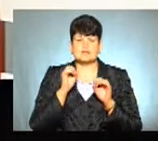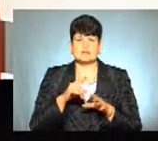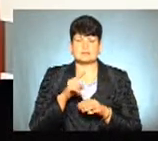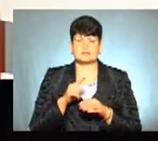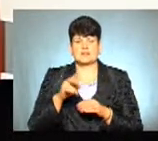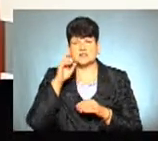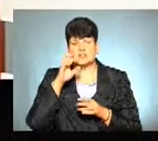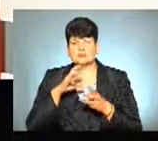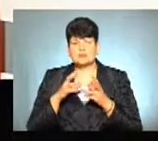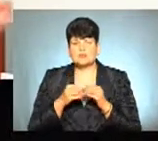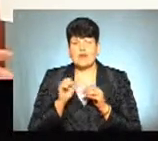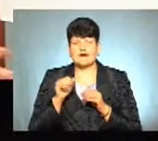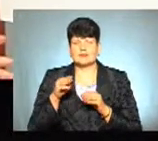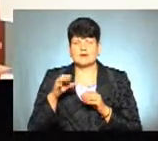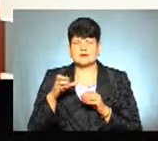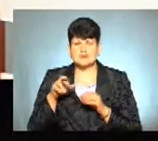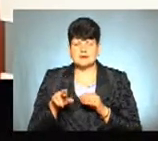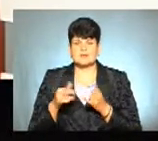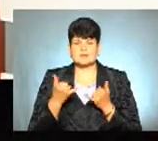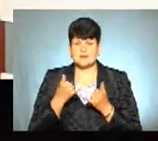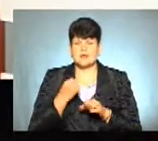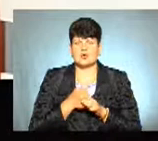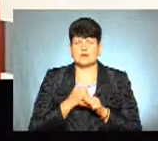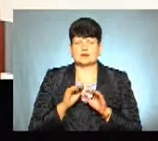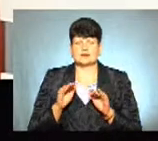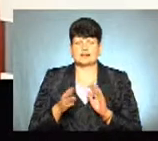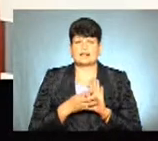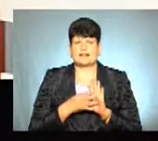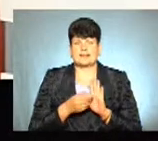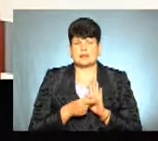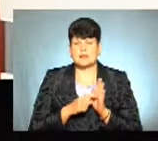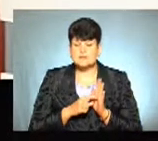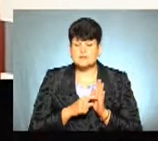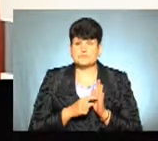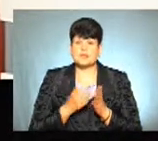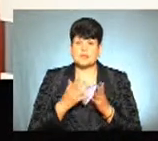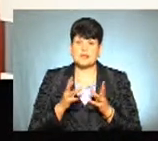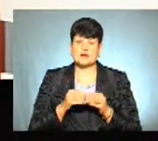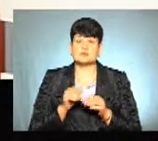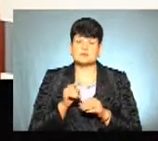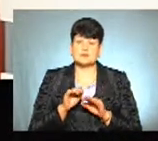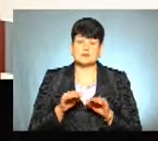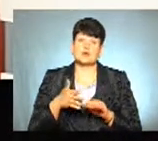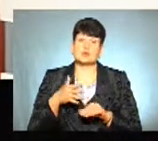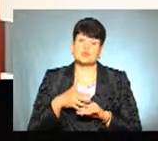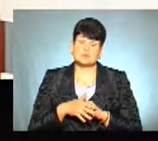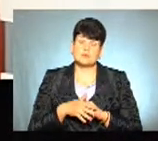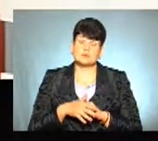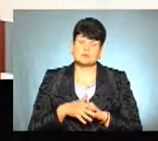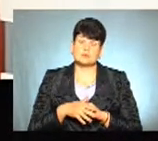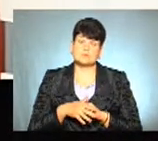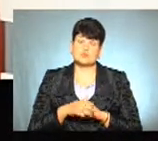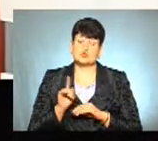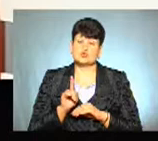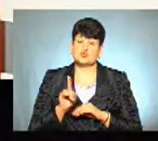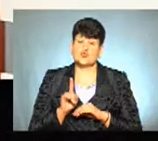підсумкову атестацію, як на даний час роблять це учні дев'ятих класів, але разом з тим учень вже розуміє, що в